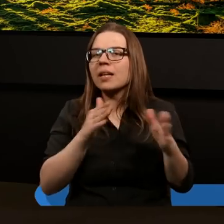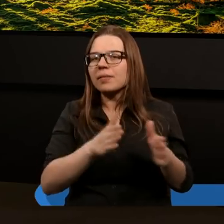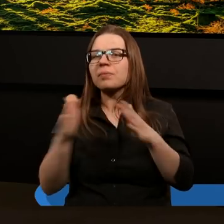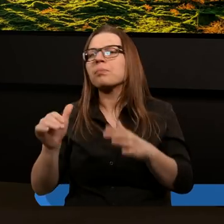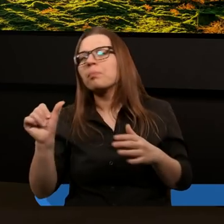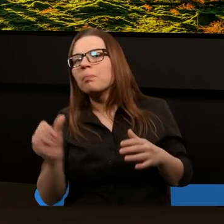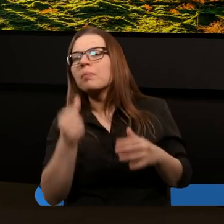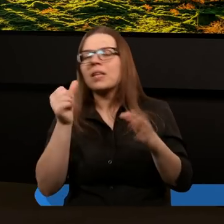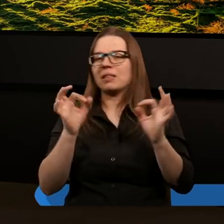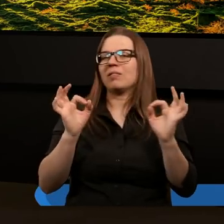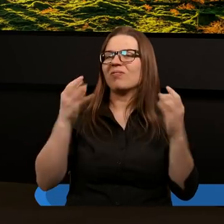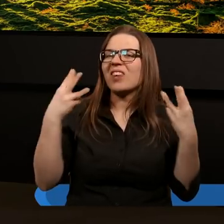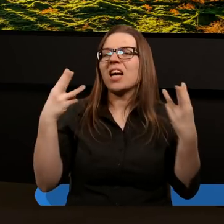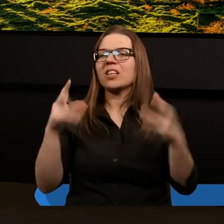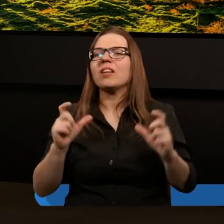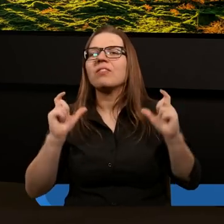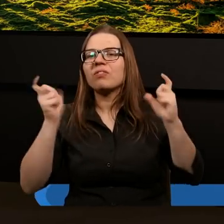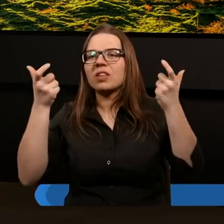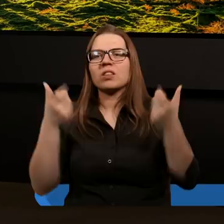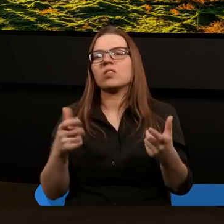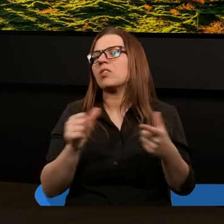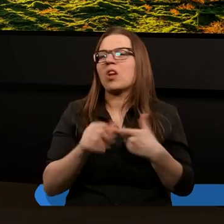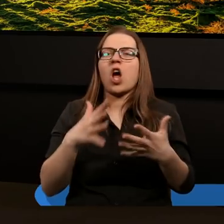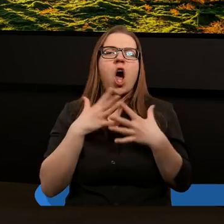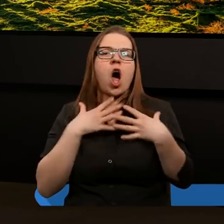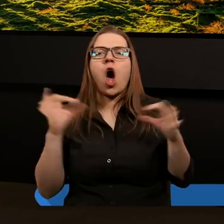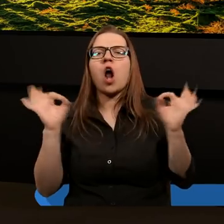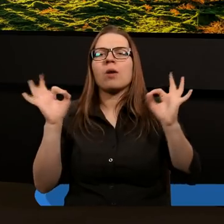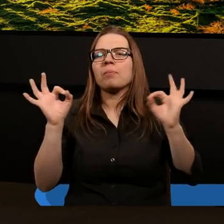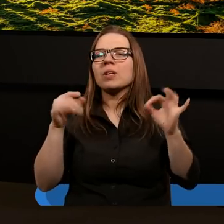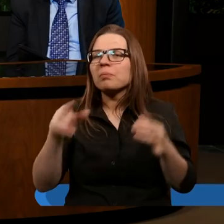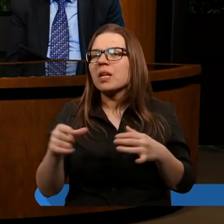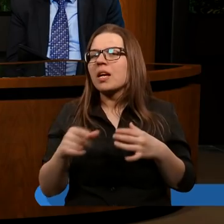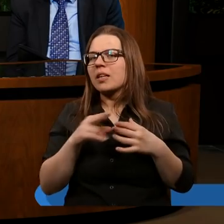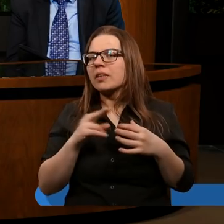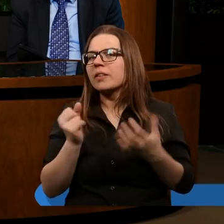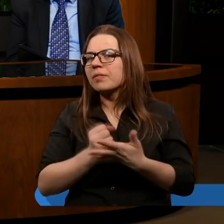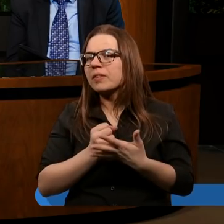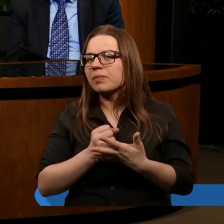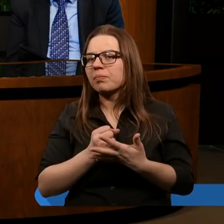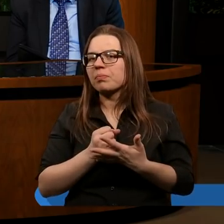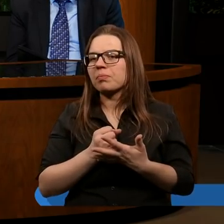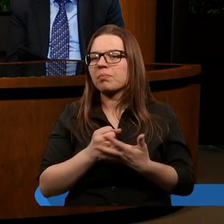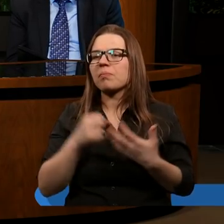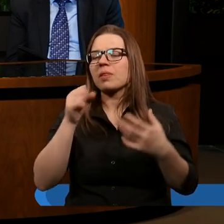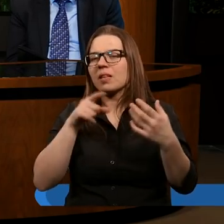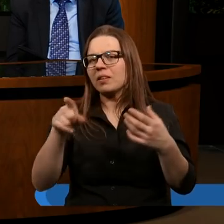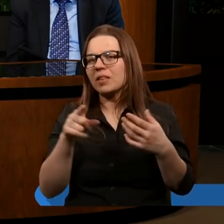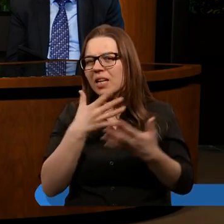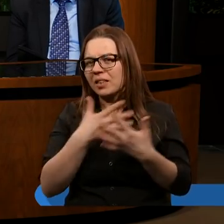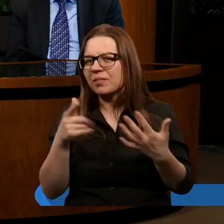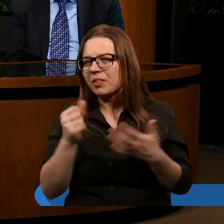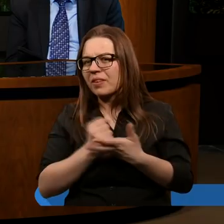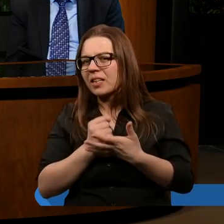takie spektakularne zdarzenie, które objęło olbrzymią może większość ziemi tych